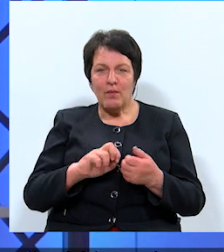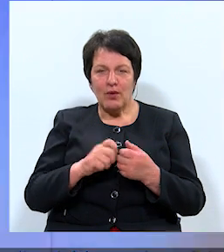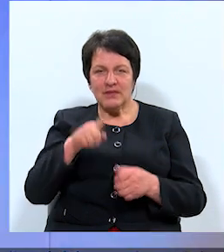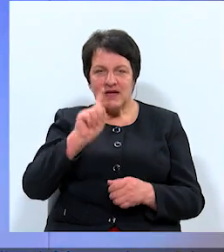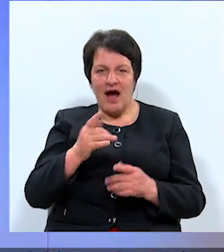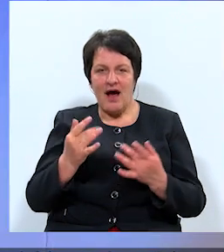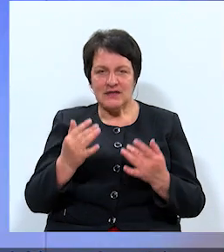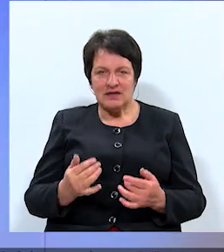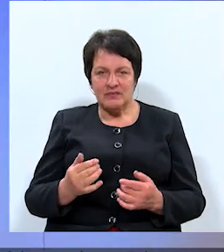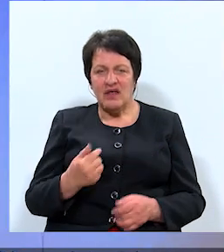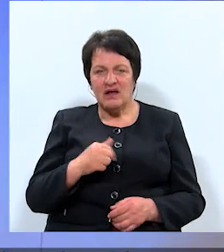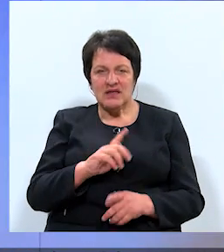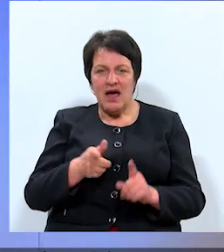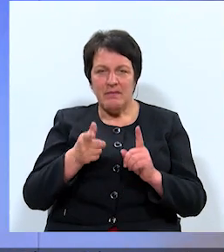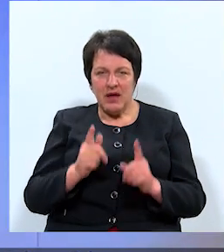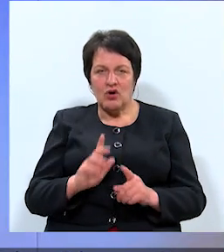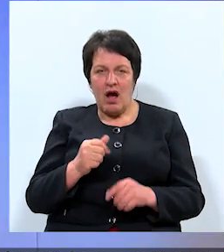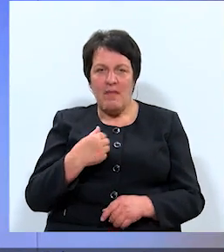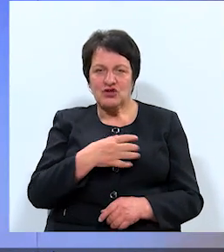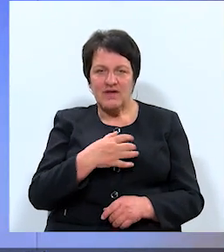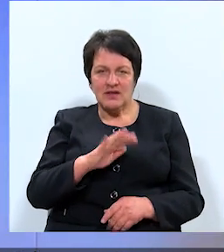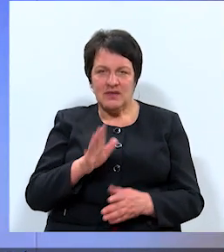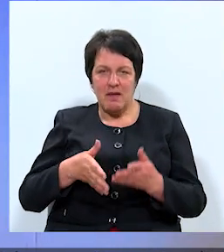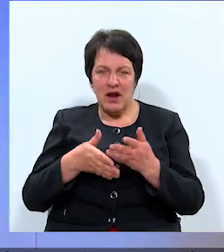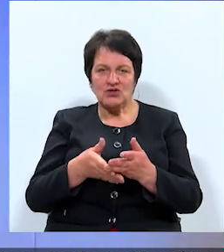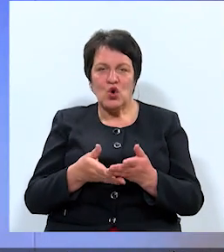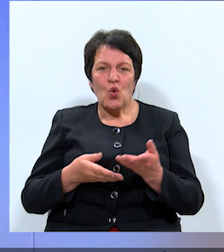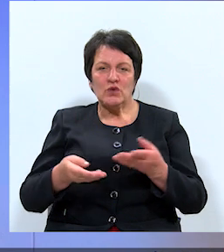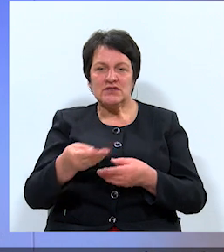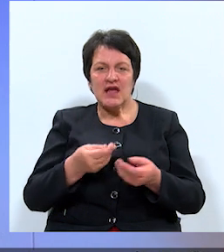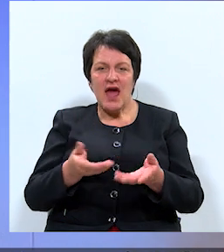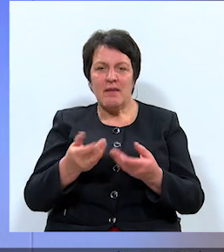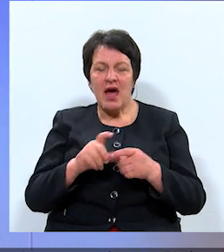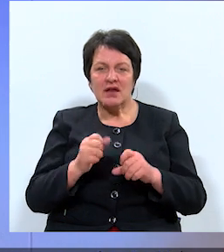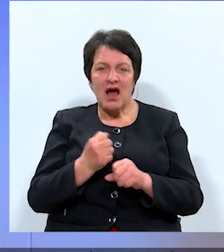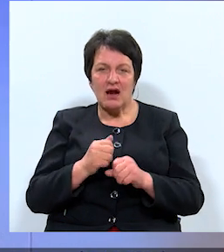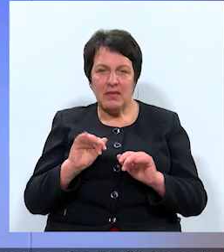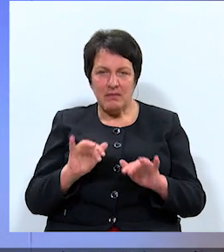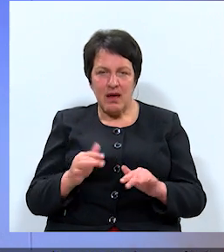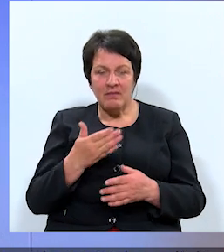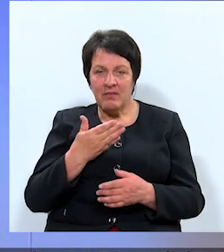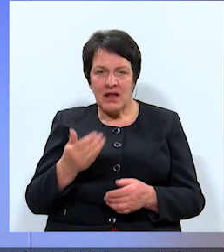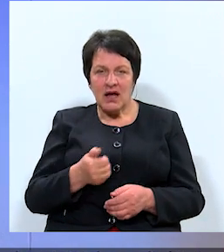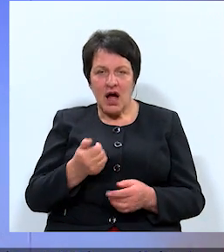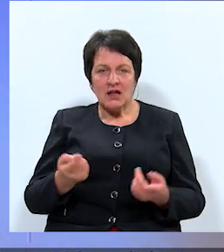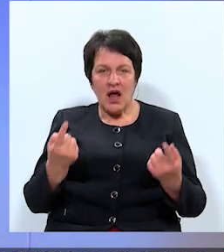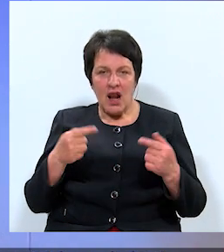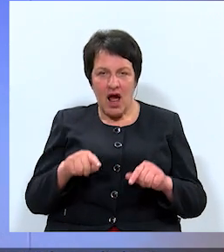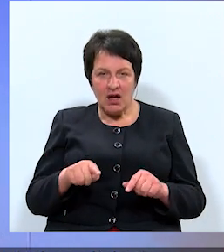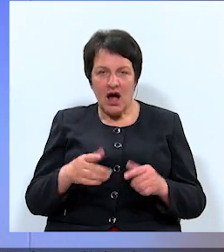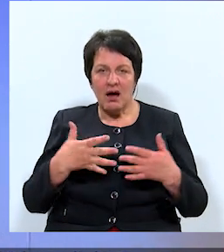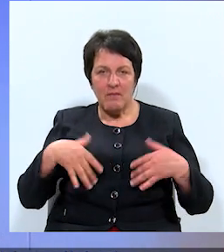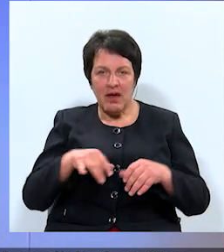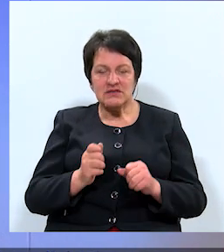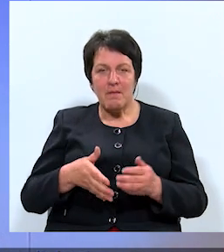atrisināt. Es nepiekritu, ka pašvaldība nepalīdz uzņēmēju darbību. Tikai pēdējo laiku gadā, gada laikā mēs